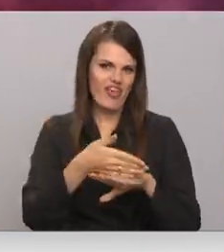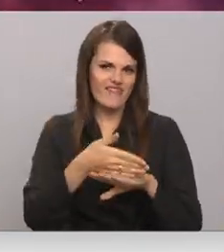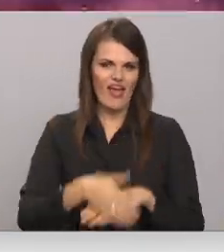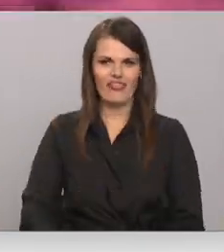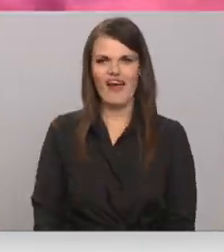Retevē.